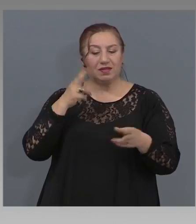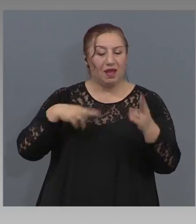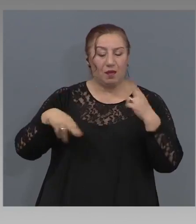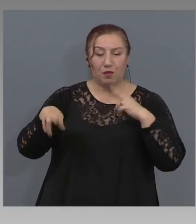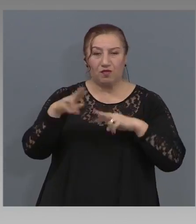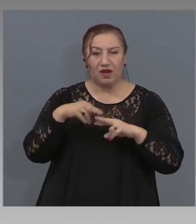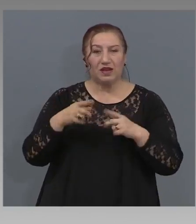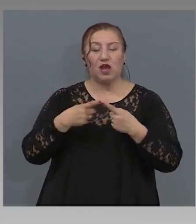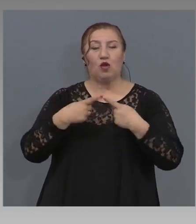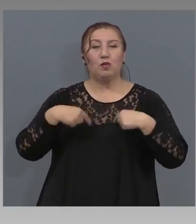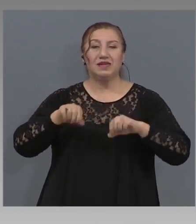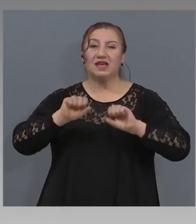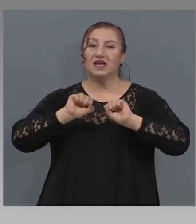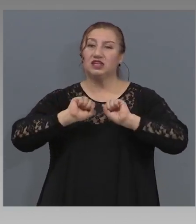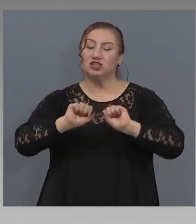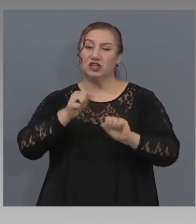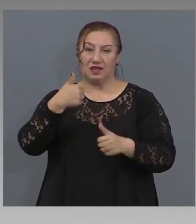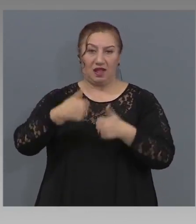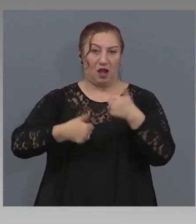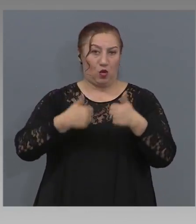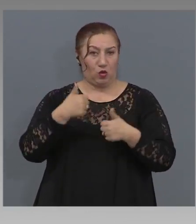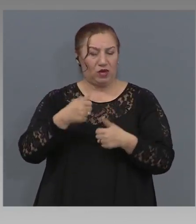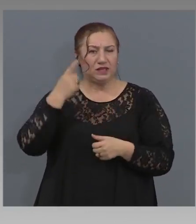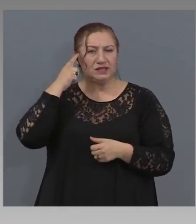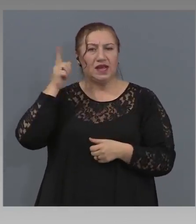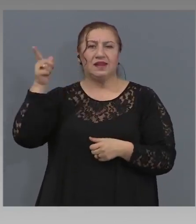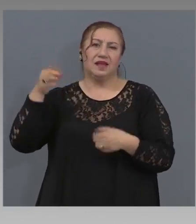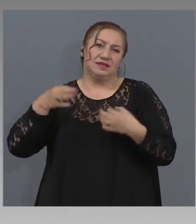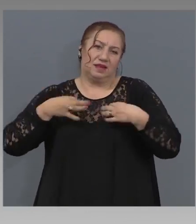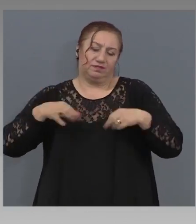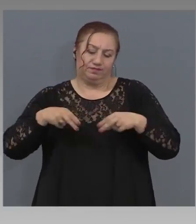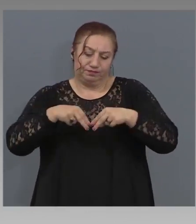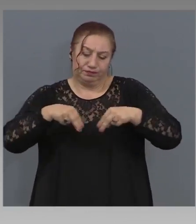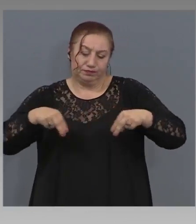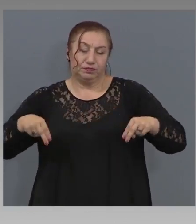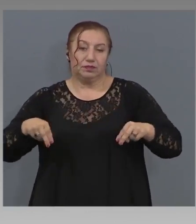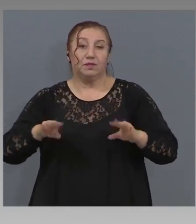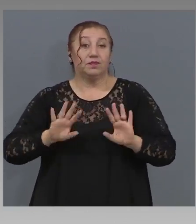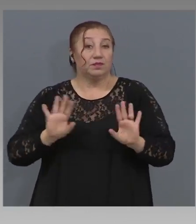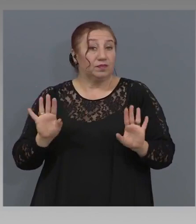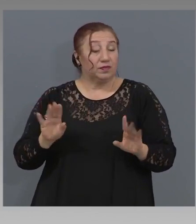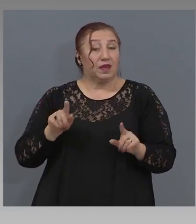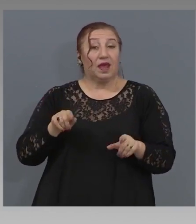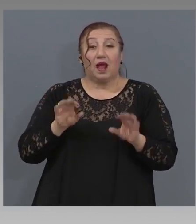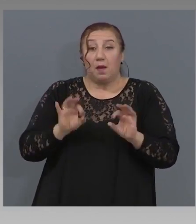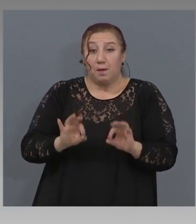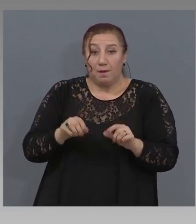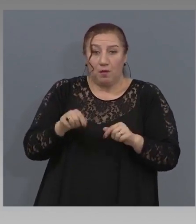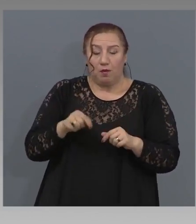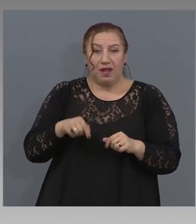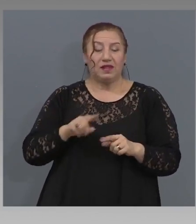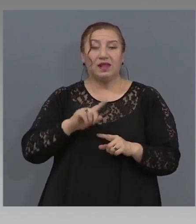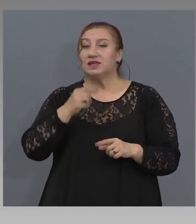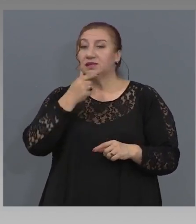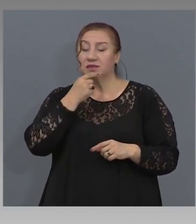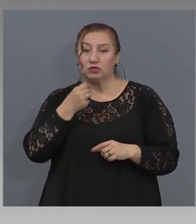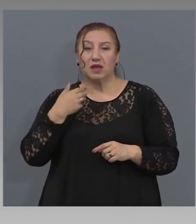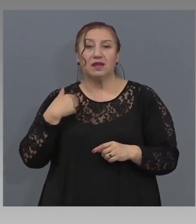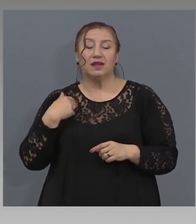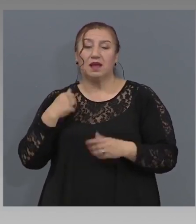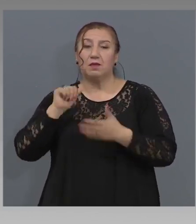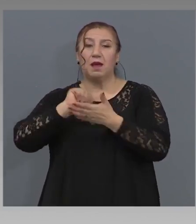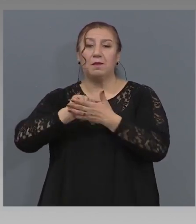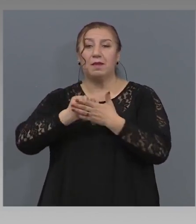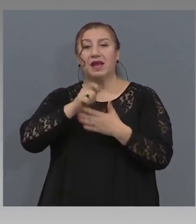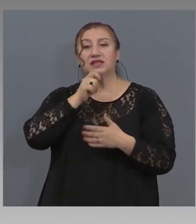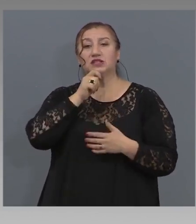създалявам се за този отговор. Знаете, е независим орган. Към момента не съм запознат да има пресъобщение какво